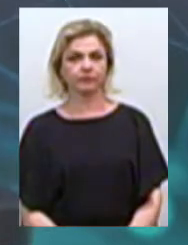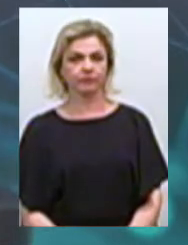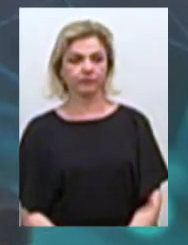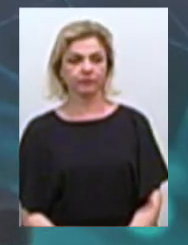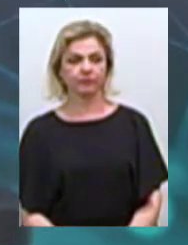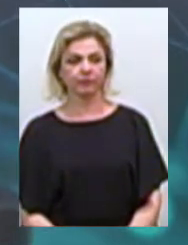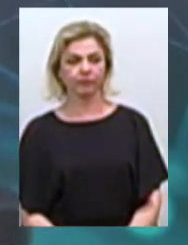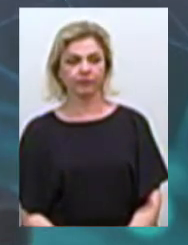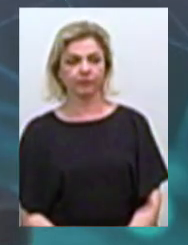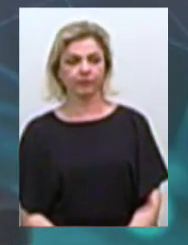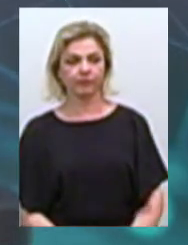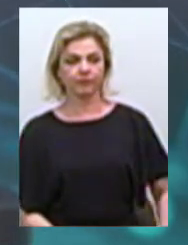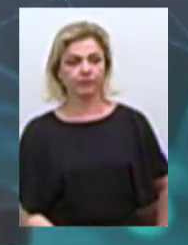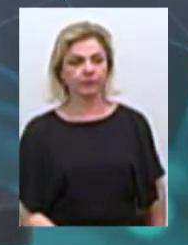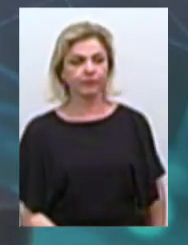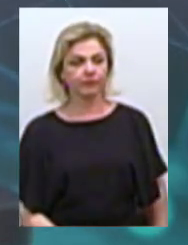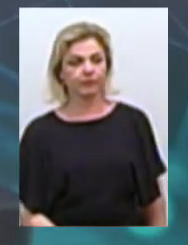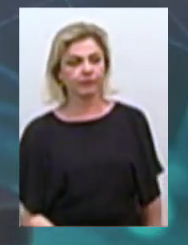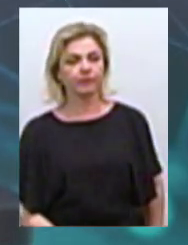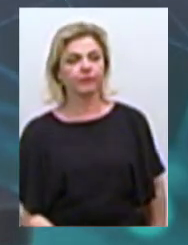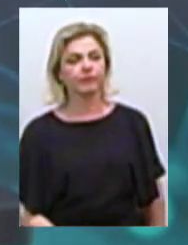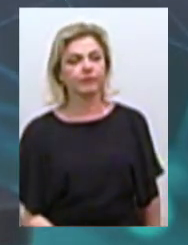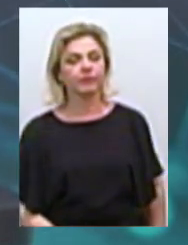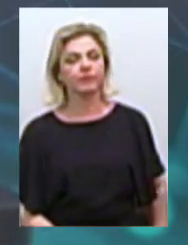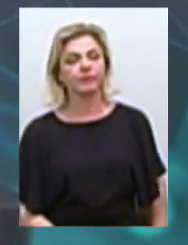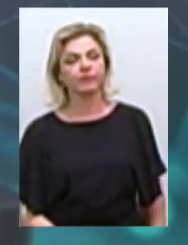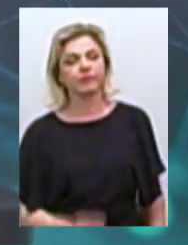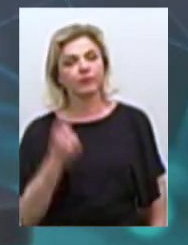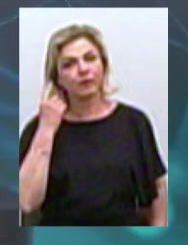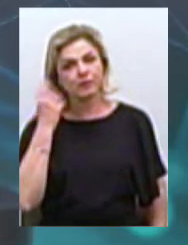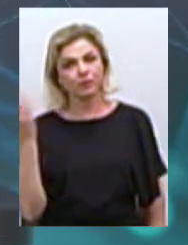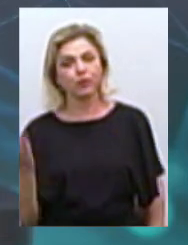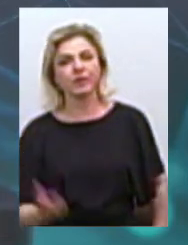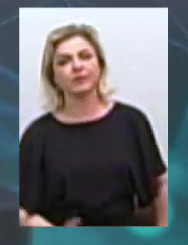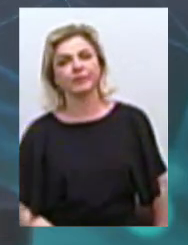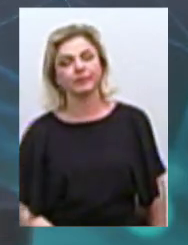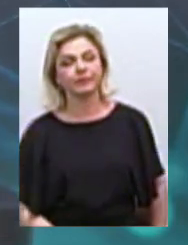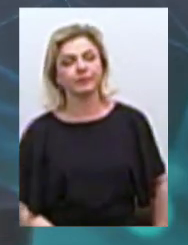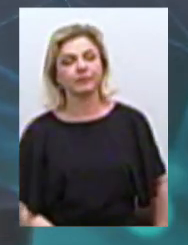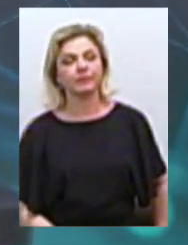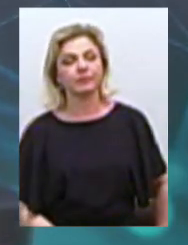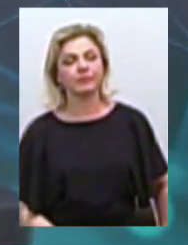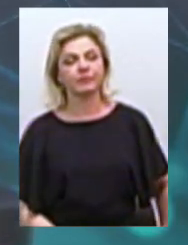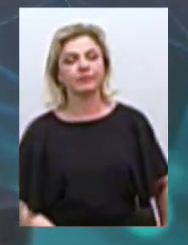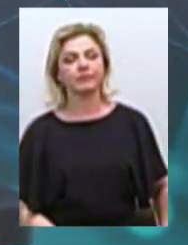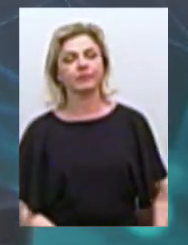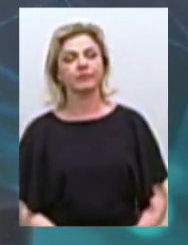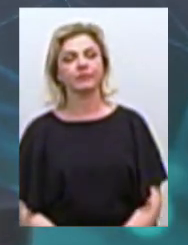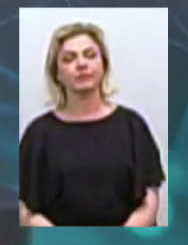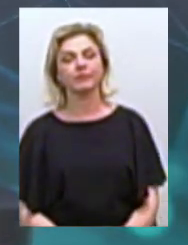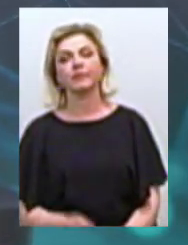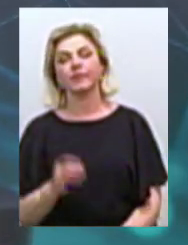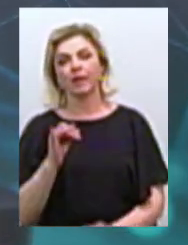Вітаю вас, це тема дня. З 3 травня в департаменті знедання адміністративних послуг Миколаївської міської ради почали